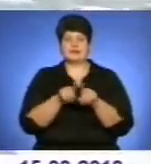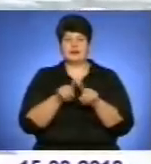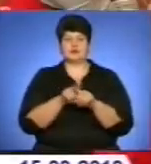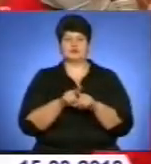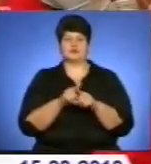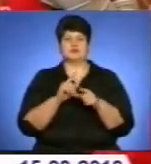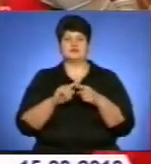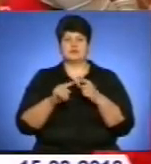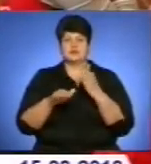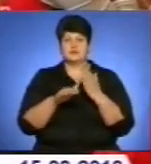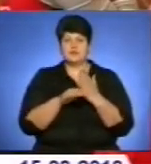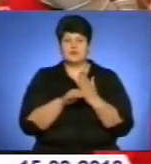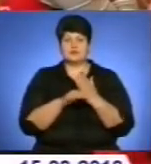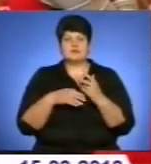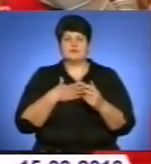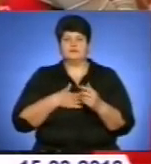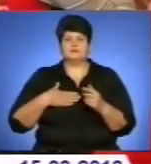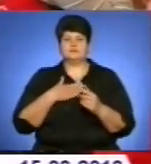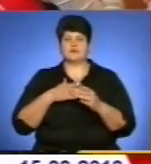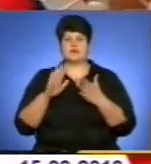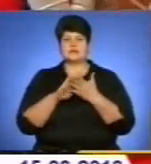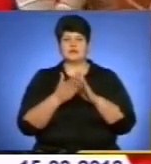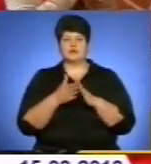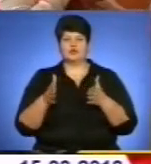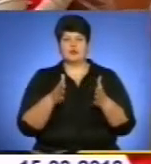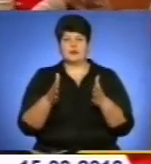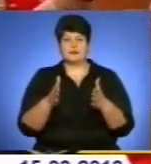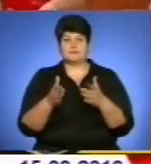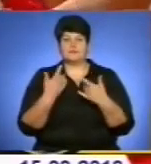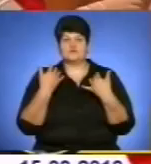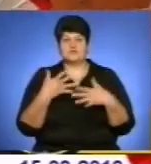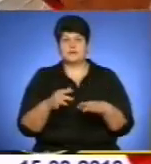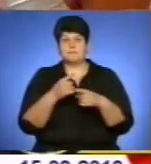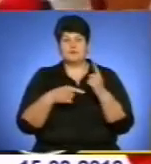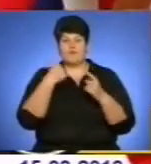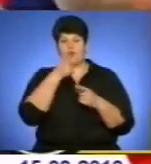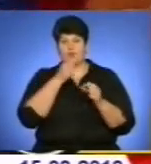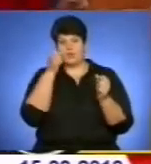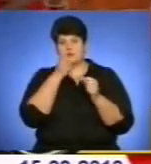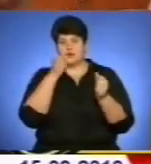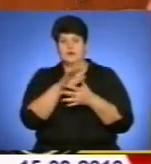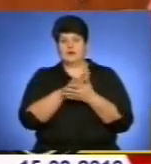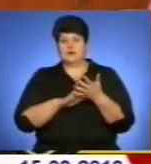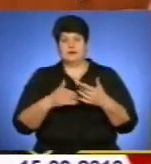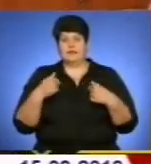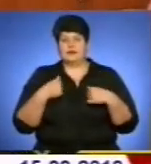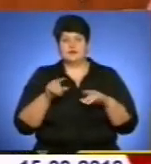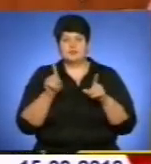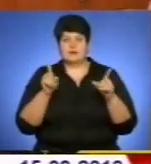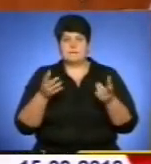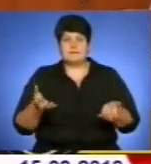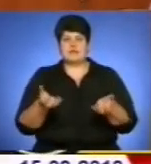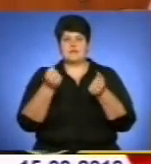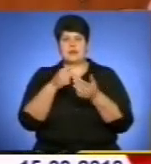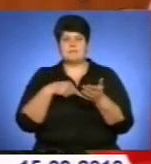вагою снігу впав дах на діючому будинку культури. Із бібліотекою постраждалих немає. Боровій заважає працювати у звичному